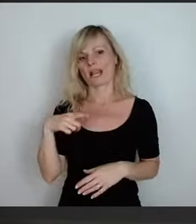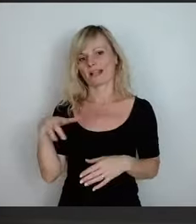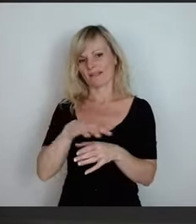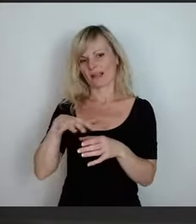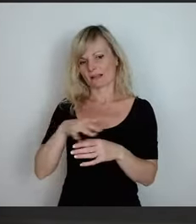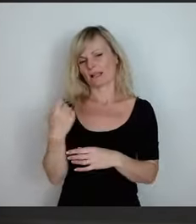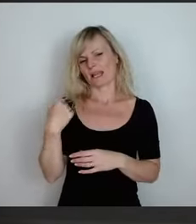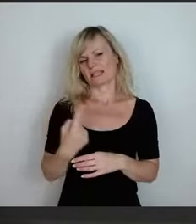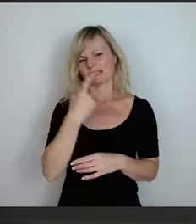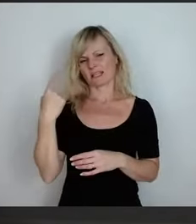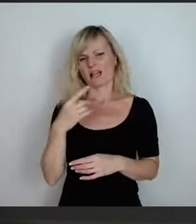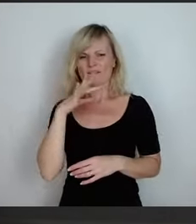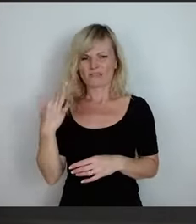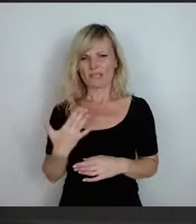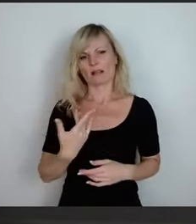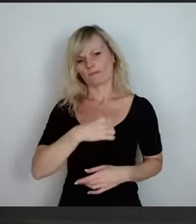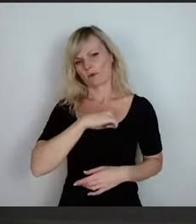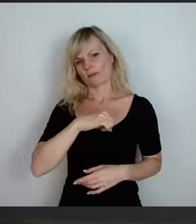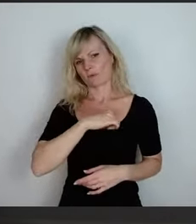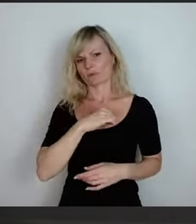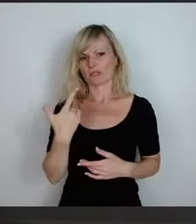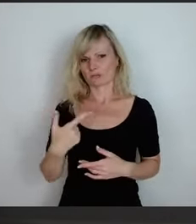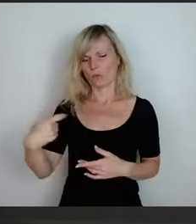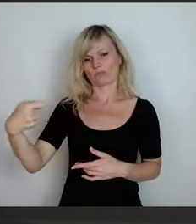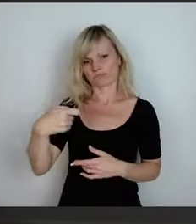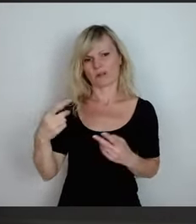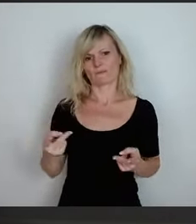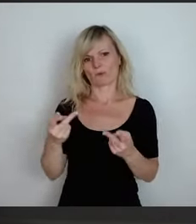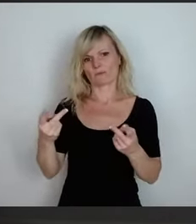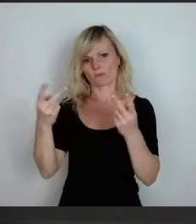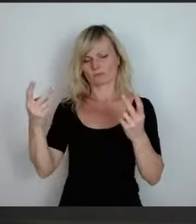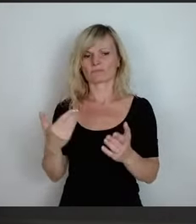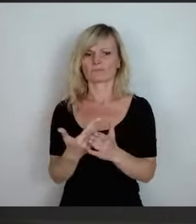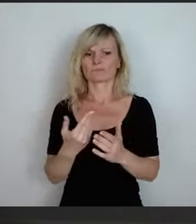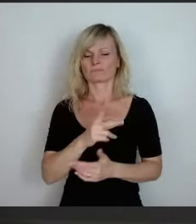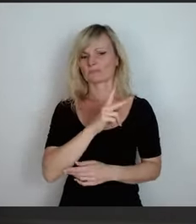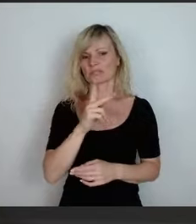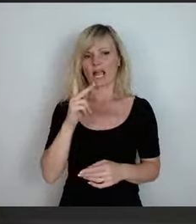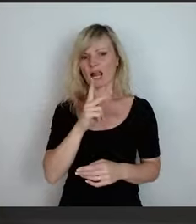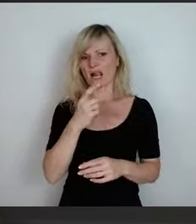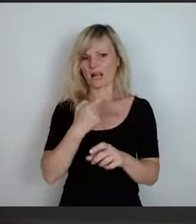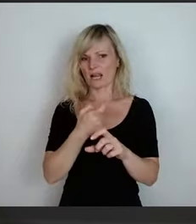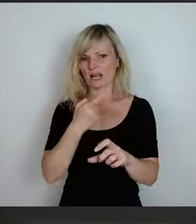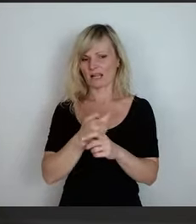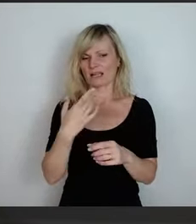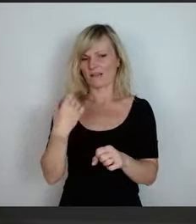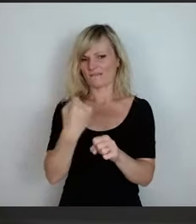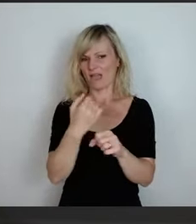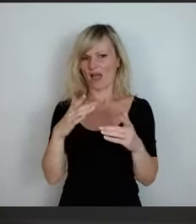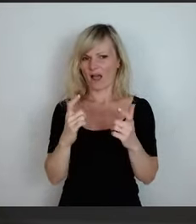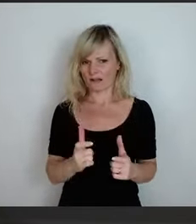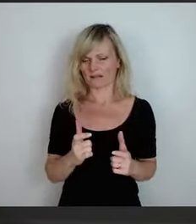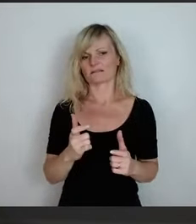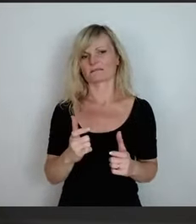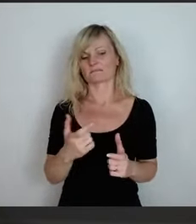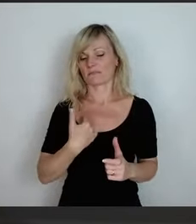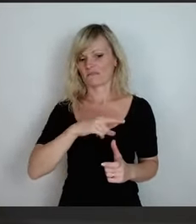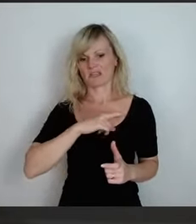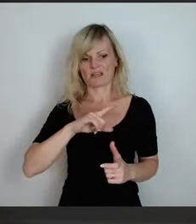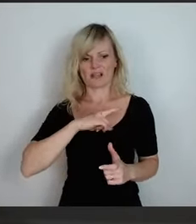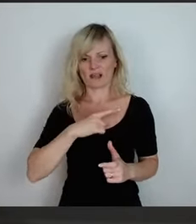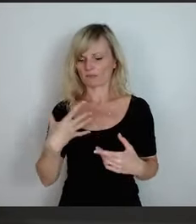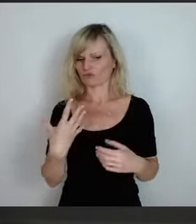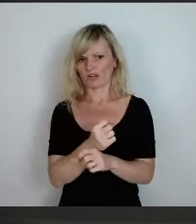wären viele Sachen nicht entstanden. Das Thema Kalbwerk heute wurde wieder angesprochen, wo wir das aus eigener Kraft nie gestemmt hätten.